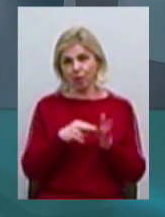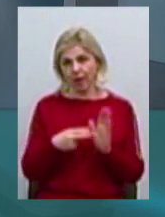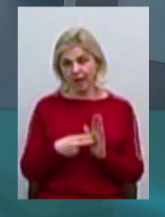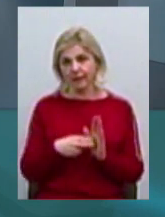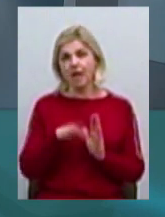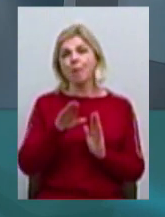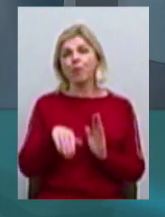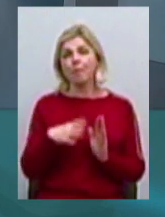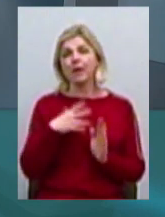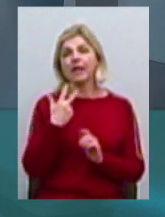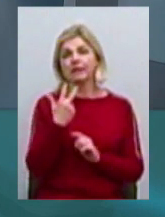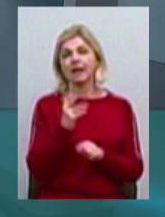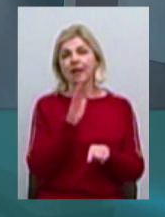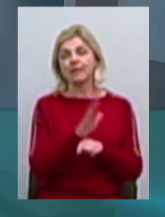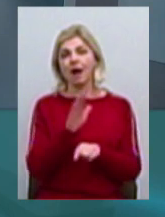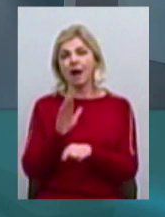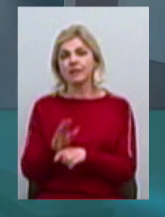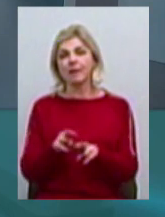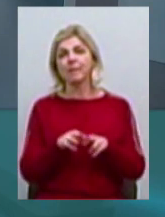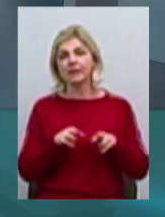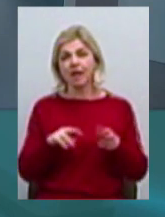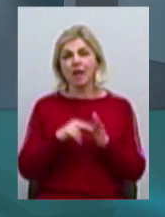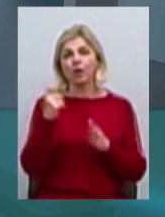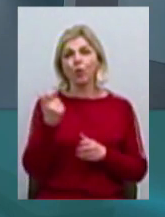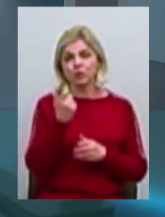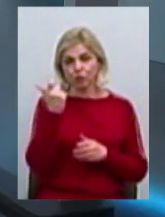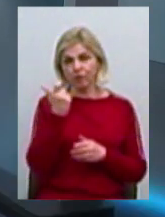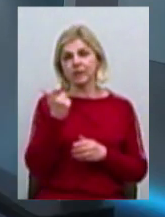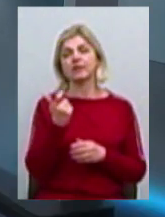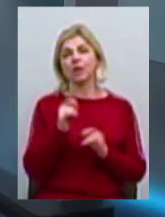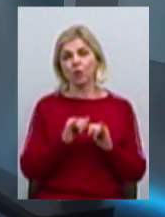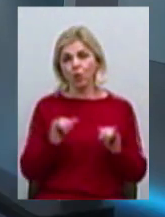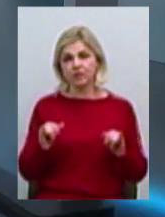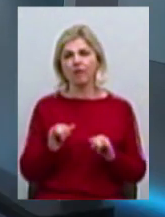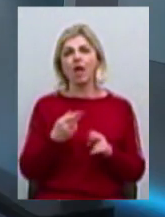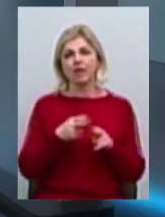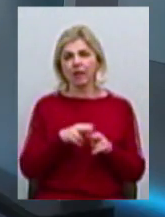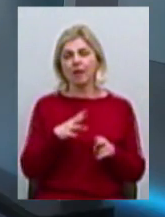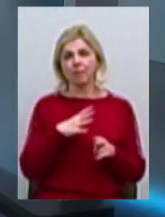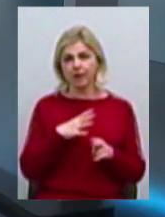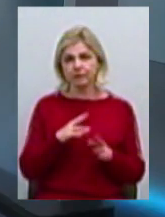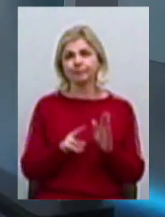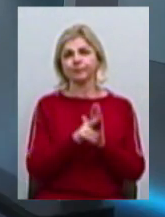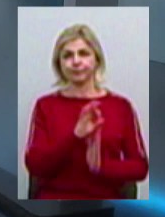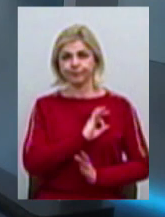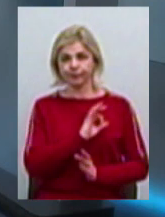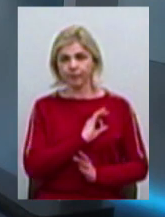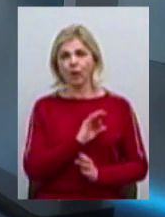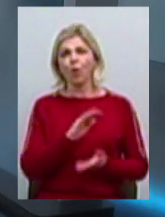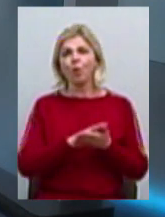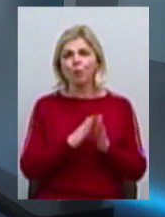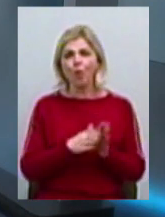було три накази Міністерства економічного розвитку, які були заюстовані. Це положення щодо конкурсного відбору, умови конкурсного відбору,